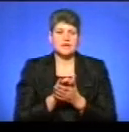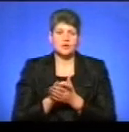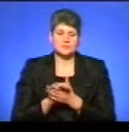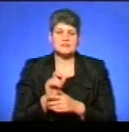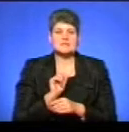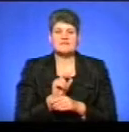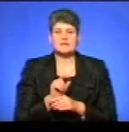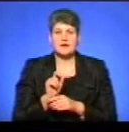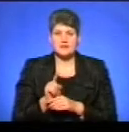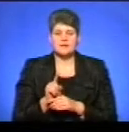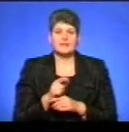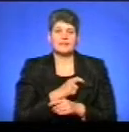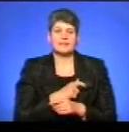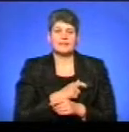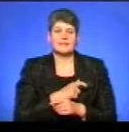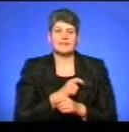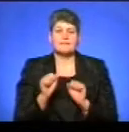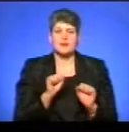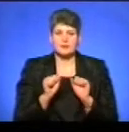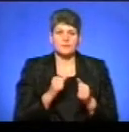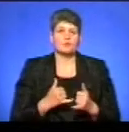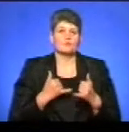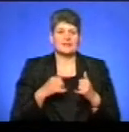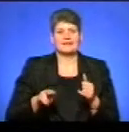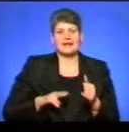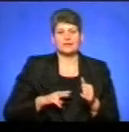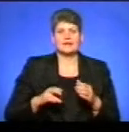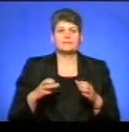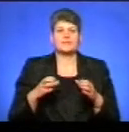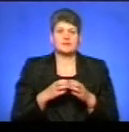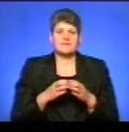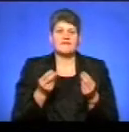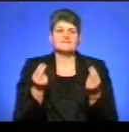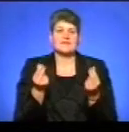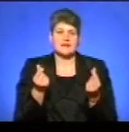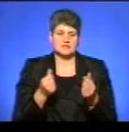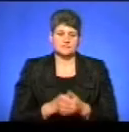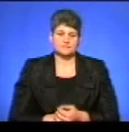завданням департаменту та повноваженням директора департаменту фінансів.